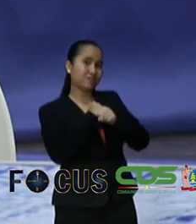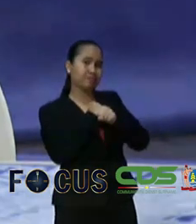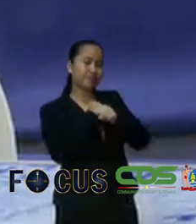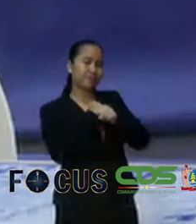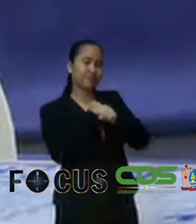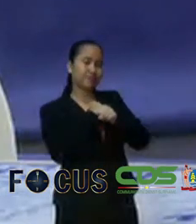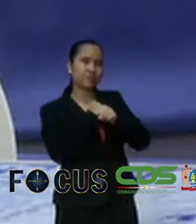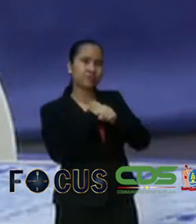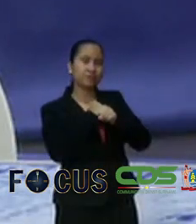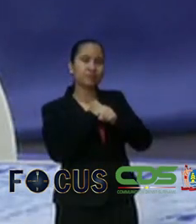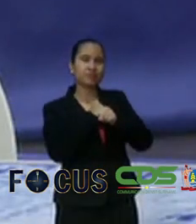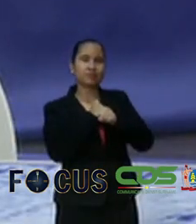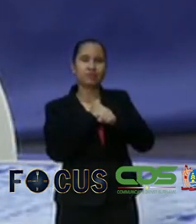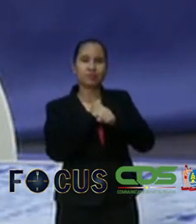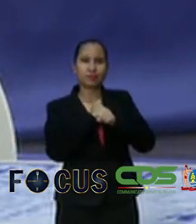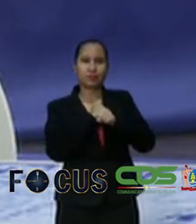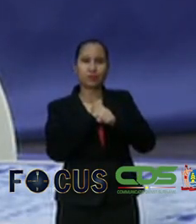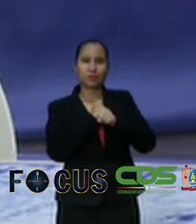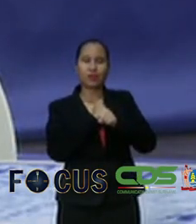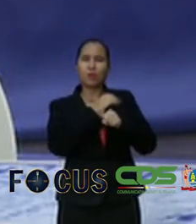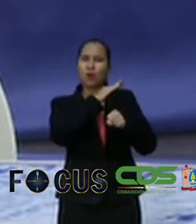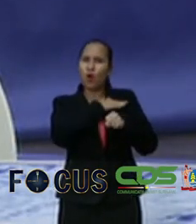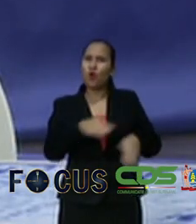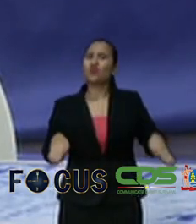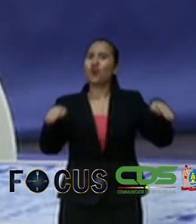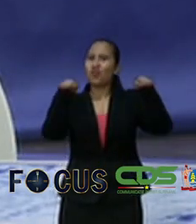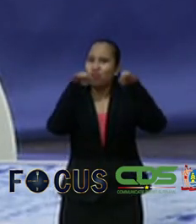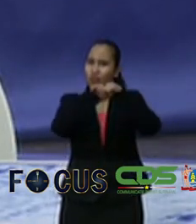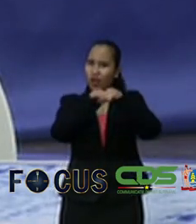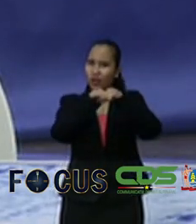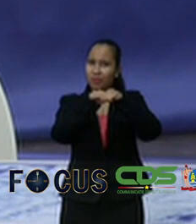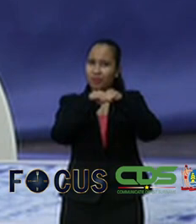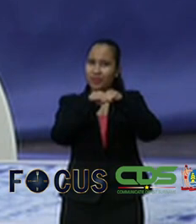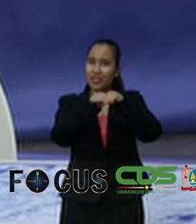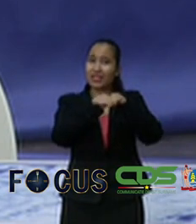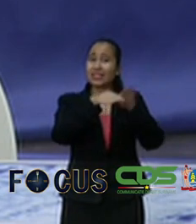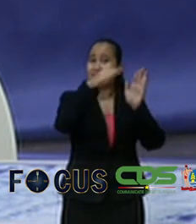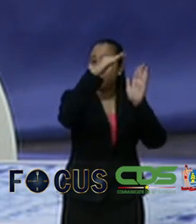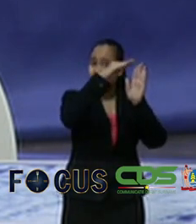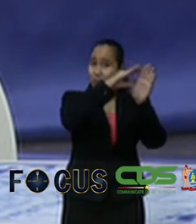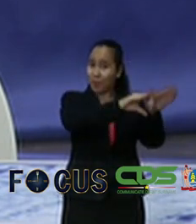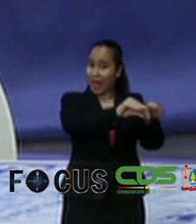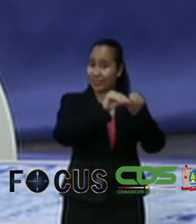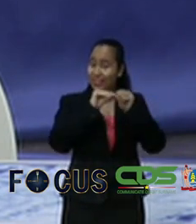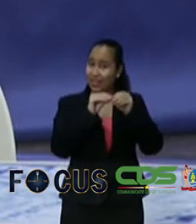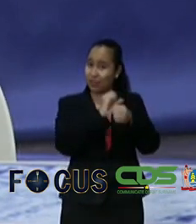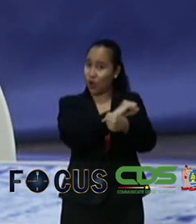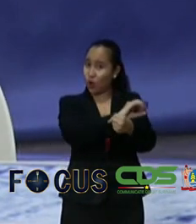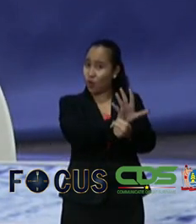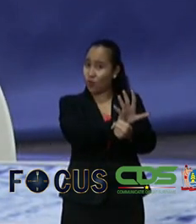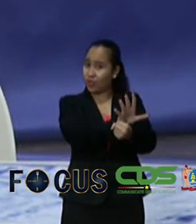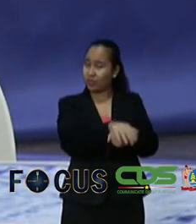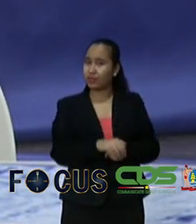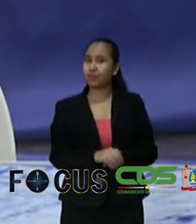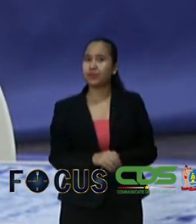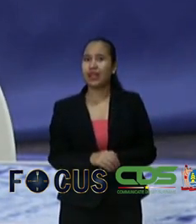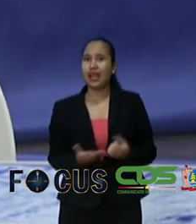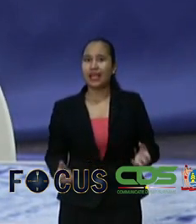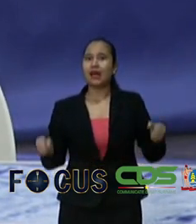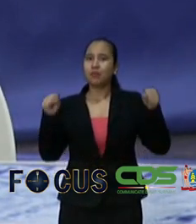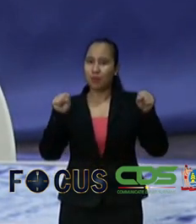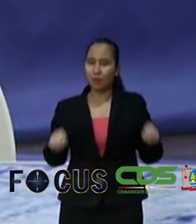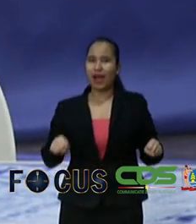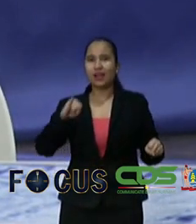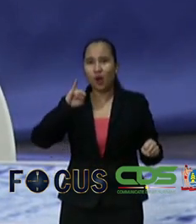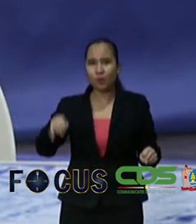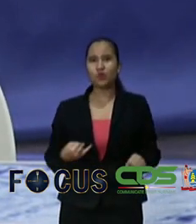doen volgens of althans conform covid maatregelen en aan de hand daarvan wij dan de bepaling weer zullen